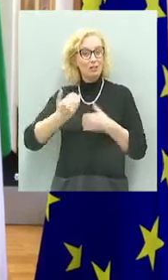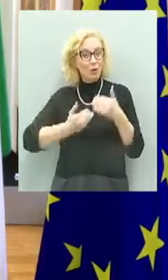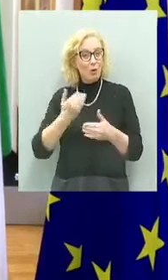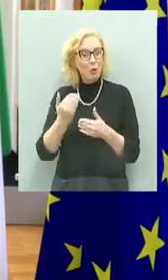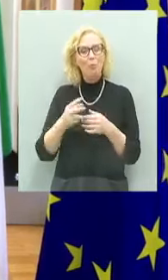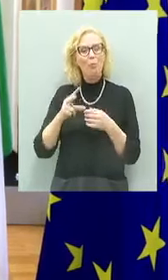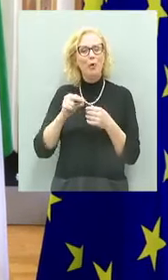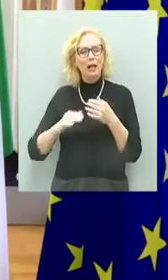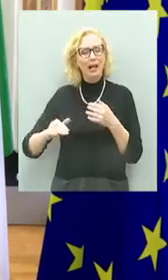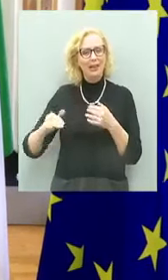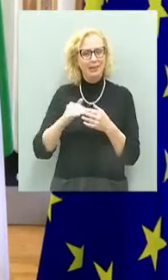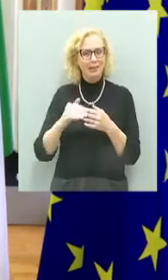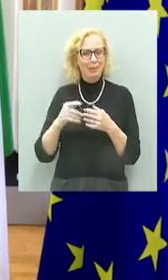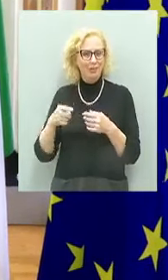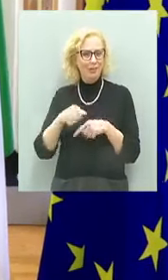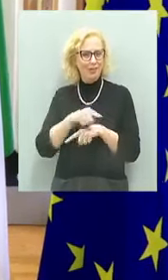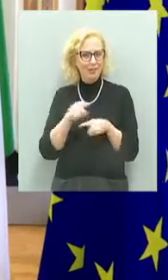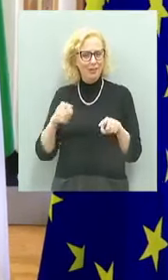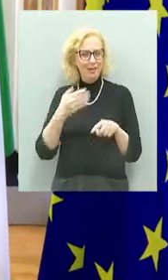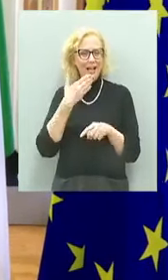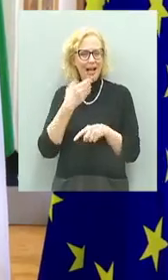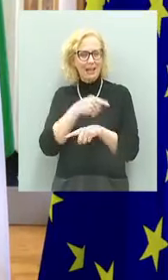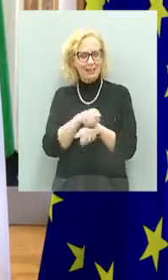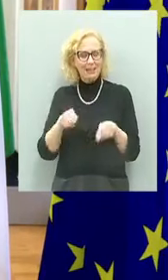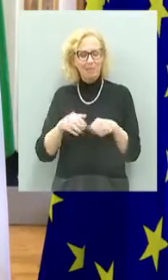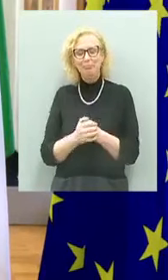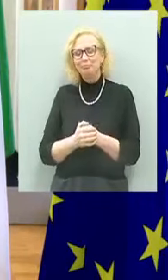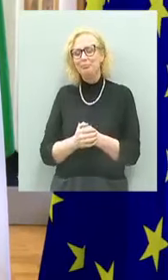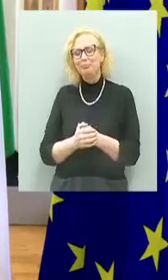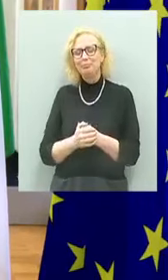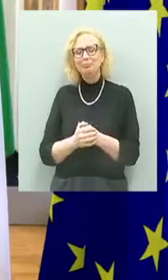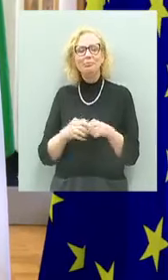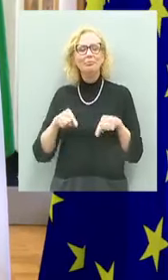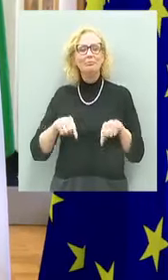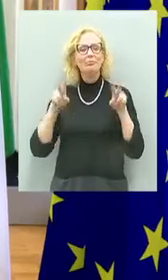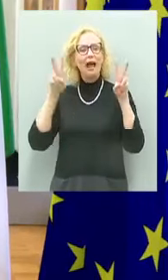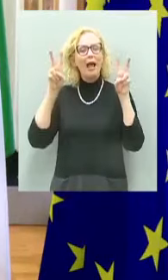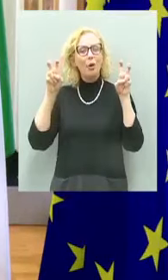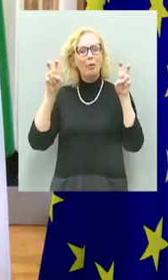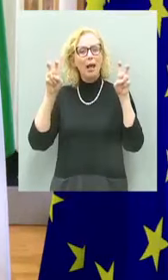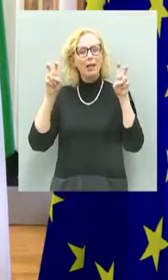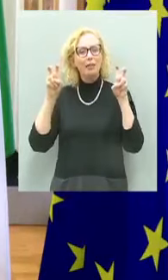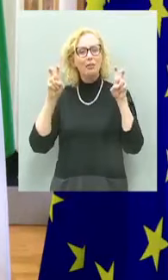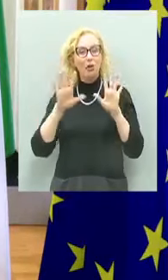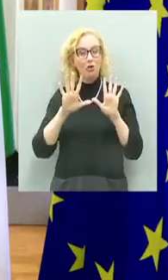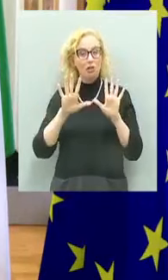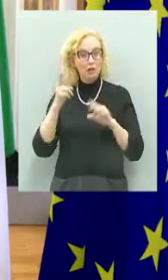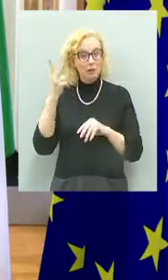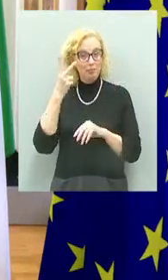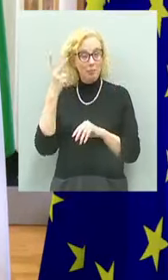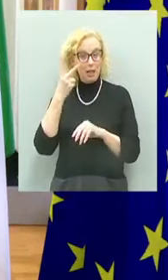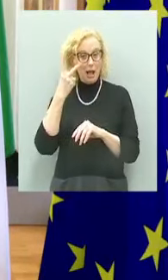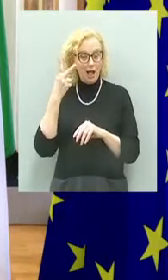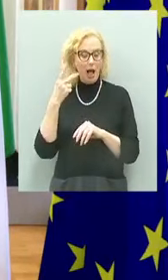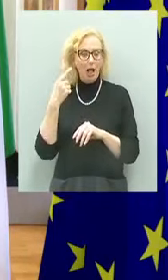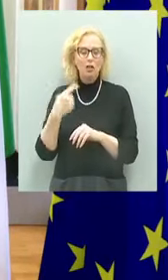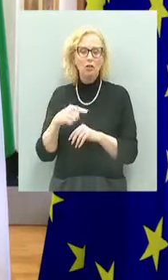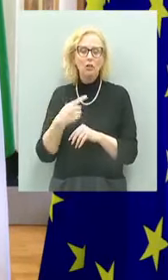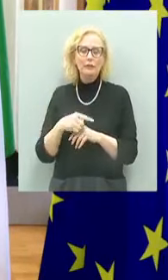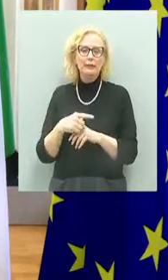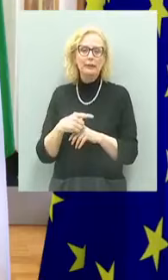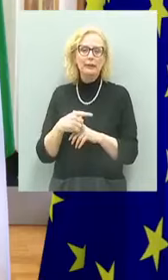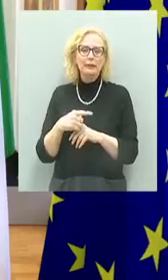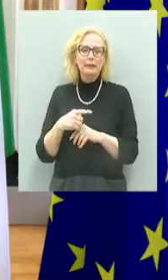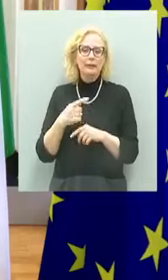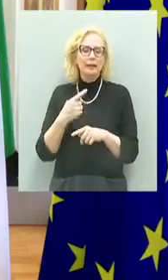anche questa nostra terra. Il tema del 10 febbraio è un tema che